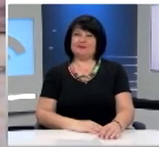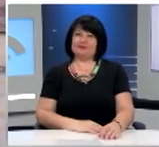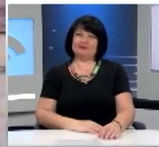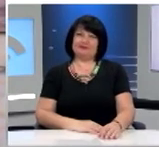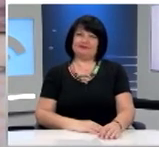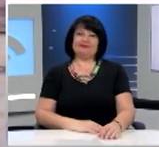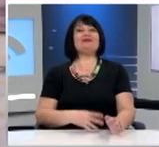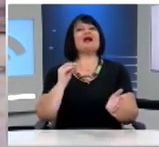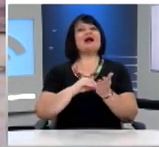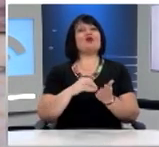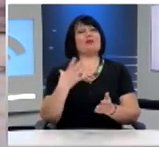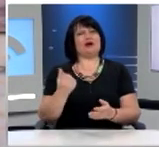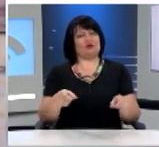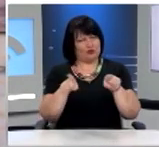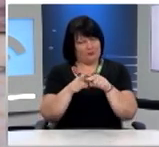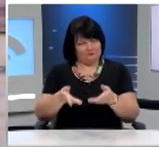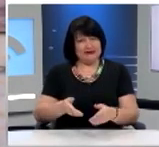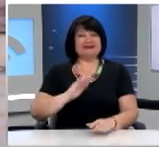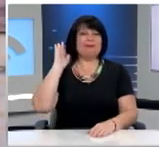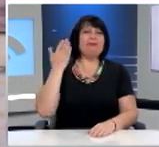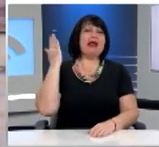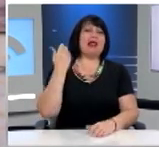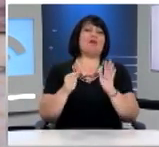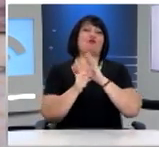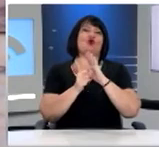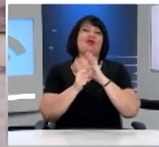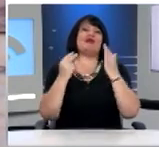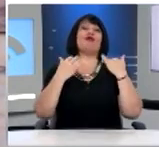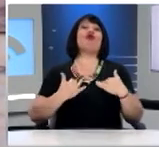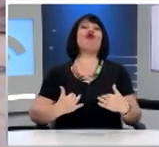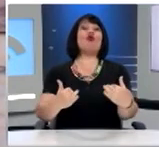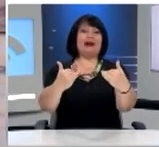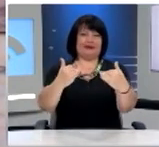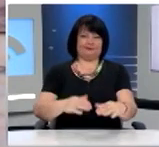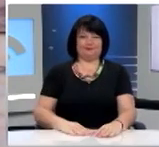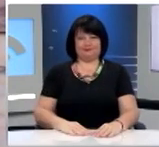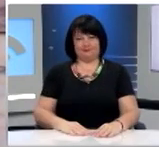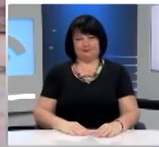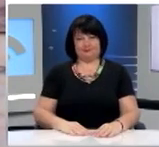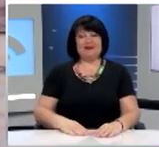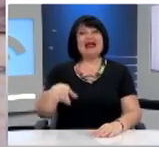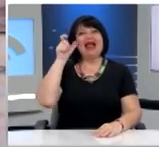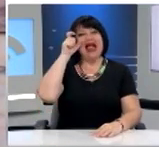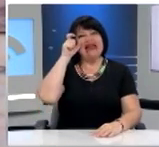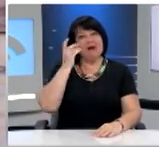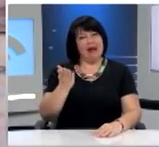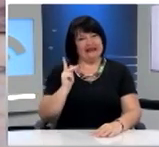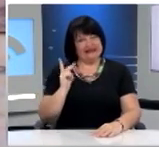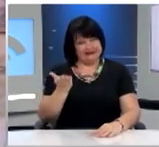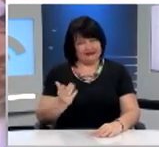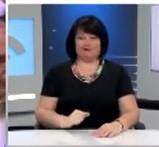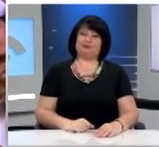Παρευρίσκονται επίσης οι πρώην πρόεδροι της Βουλής, ο κύριος Απόστολος Κακλαμάνης.